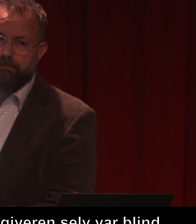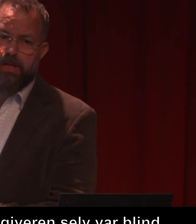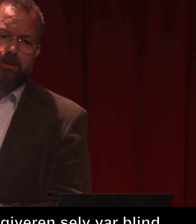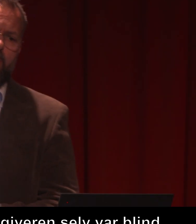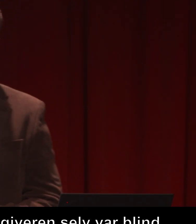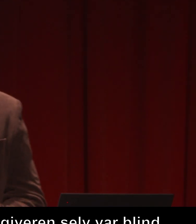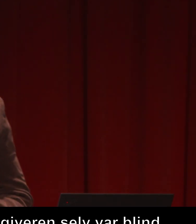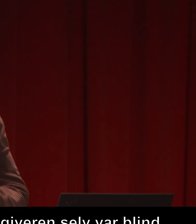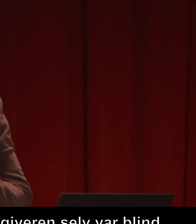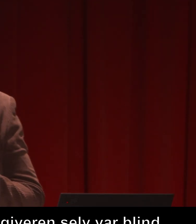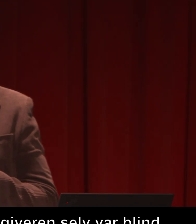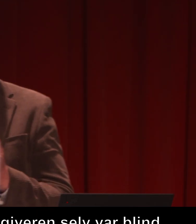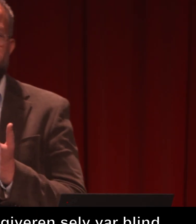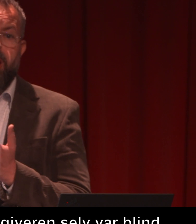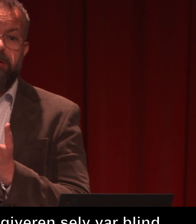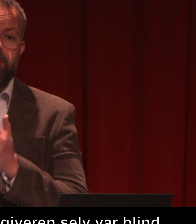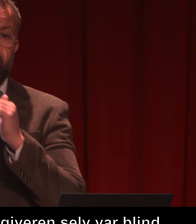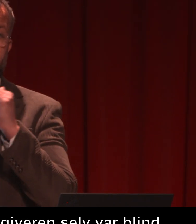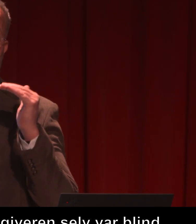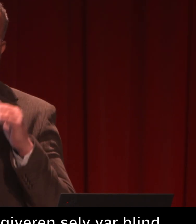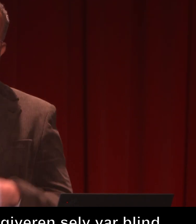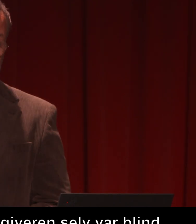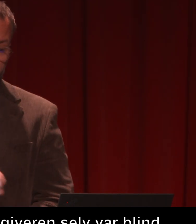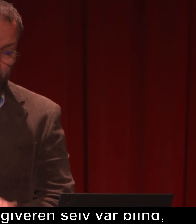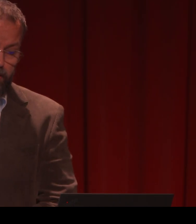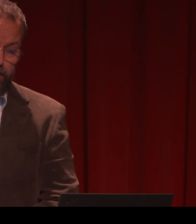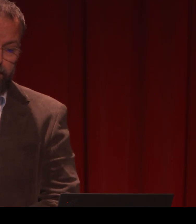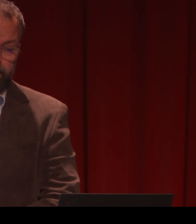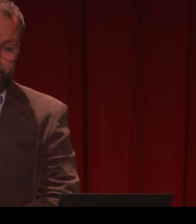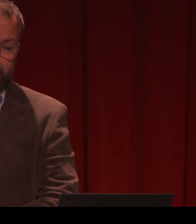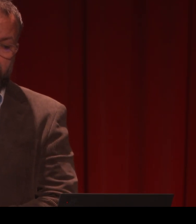Ja, så vi møter glasstak overalt.